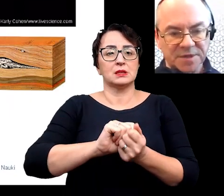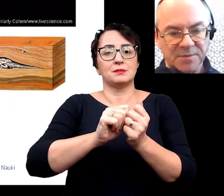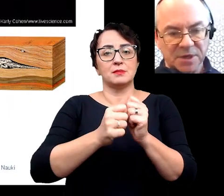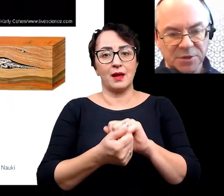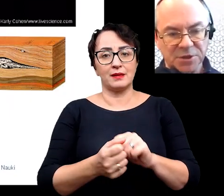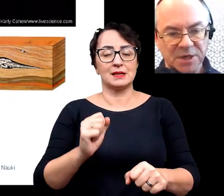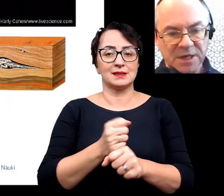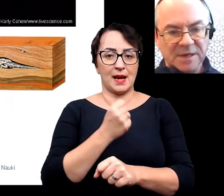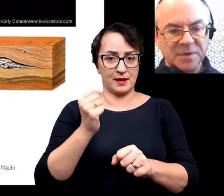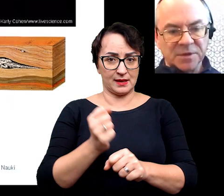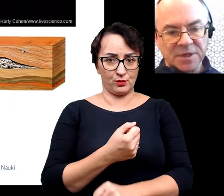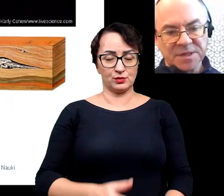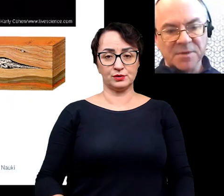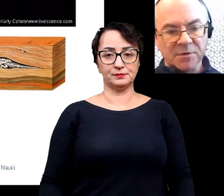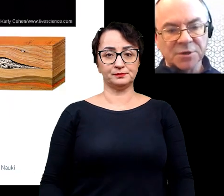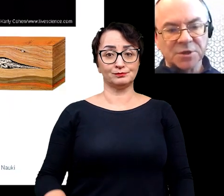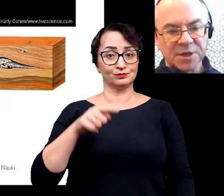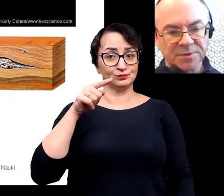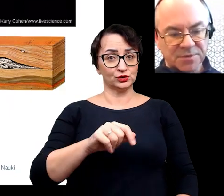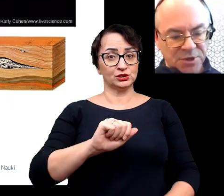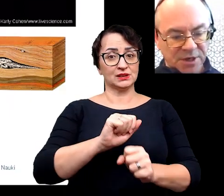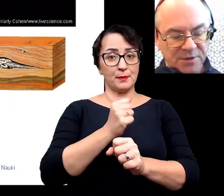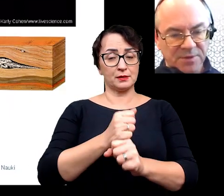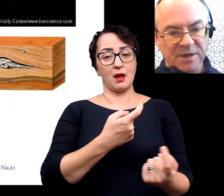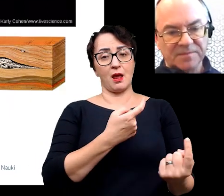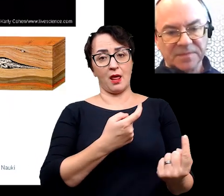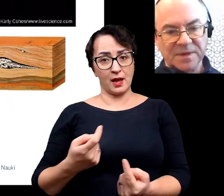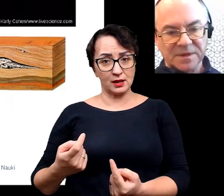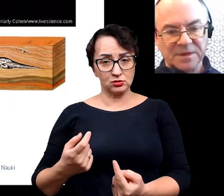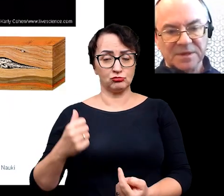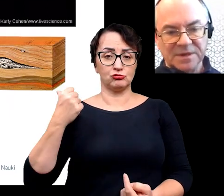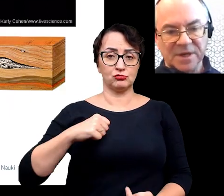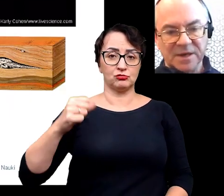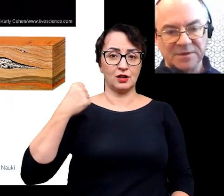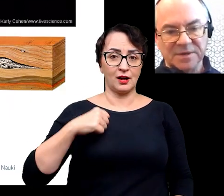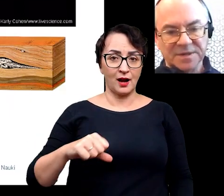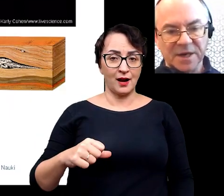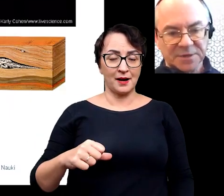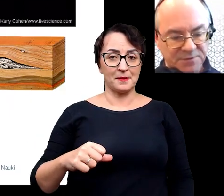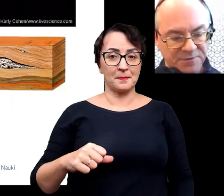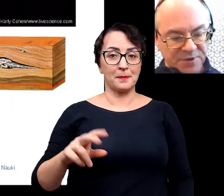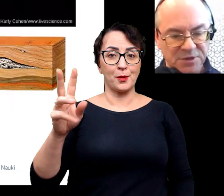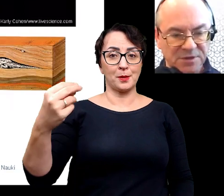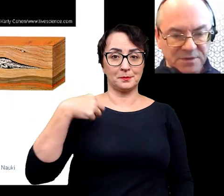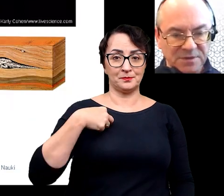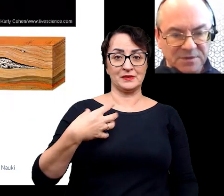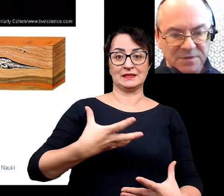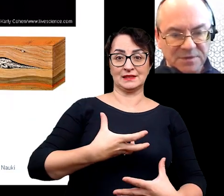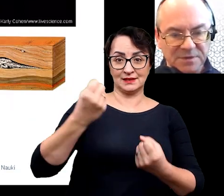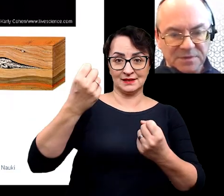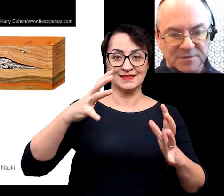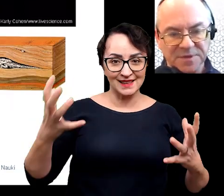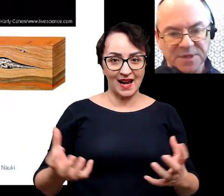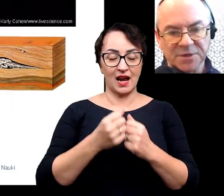pewnym czasie w skamieniałości. No takie skamieniałości leżą sobie, czekają na znalazców. Także